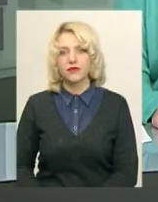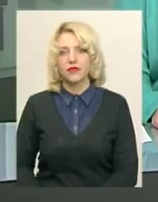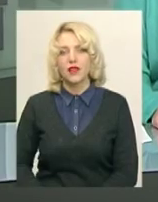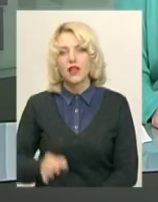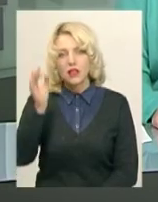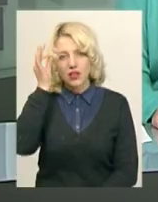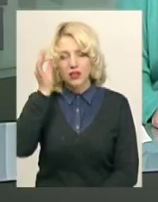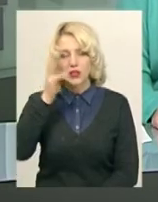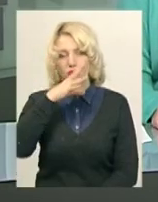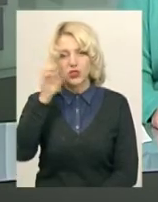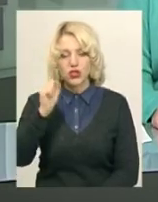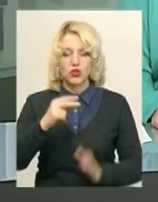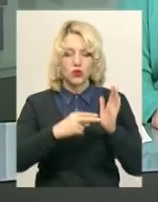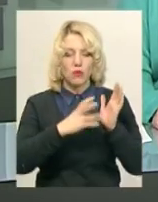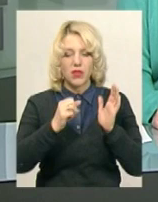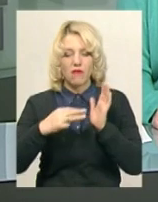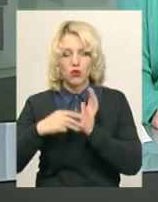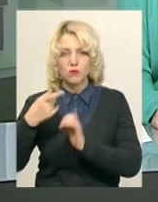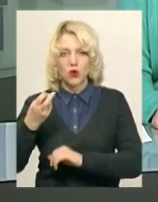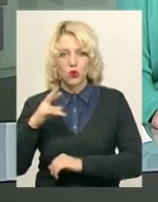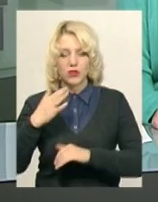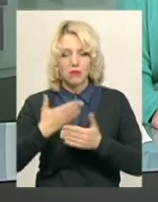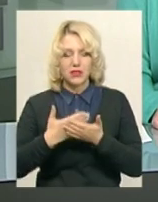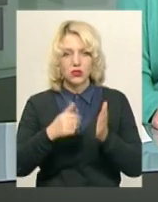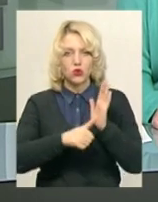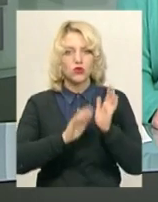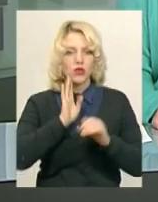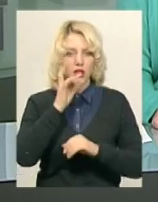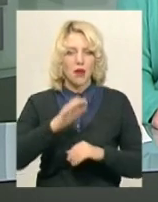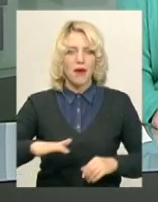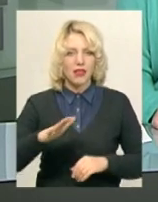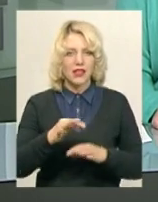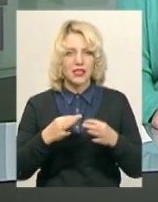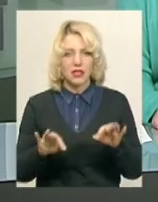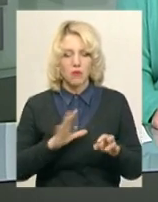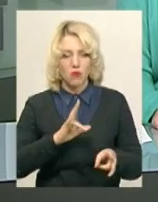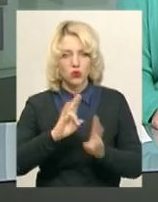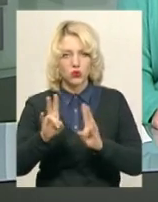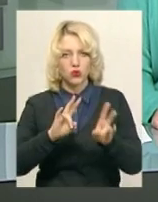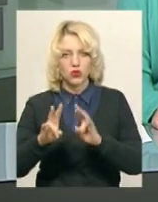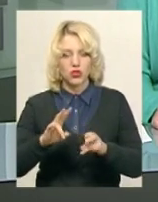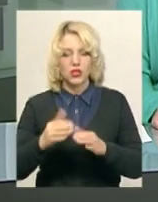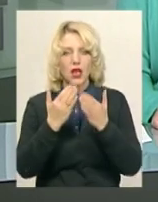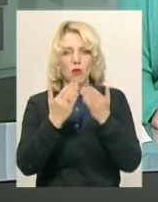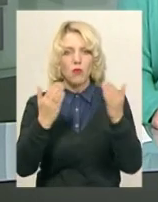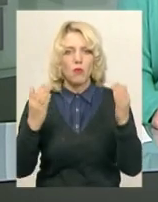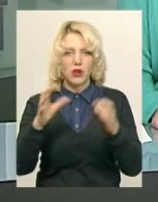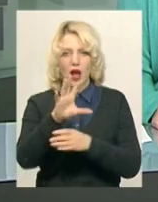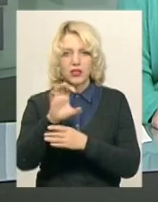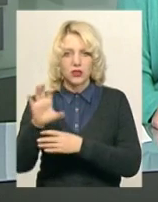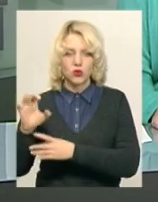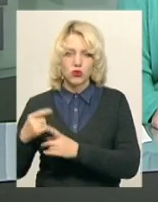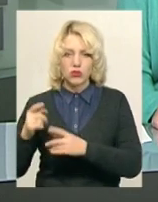Нагадаю, в ніч з 7 на 8 грудня близько 6 години ранку на Майдані Незалежності пошкодили меморіальну дошку з